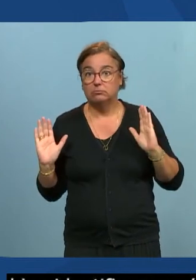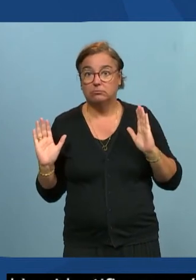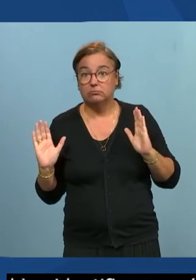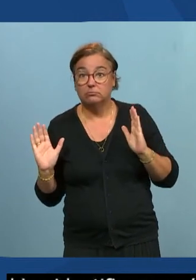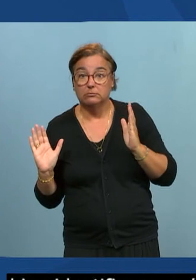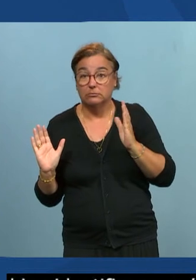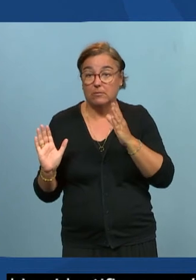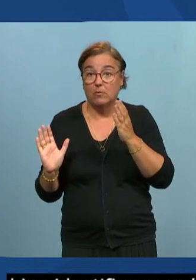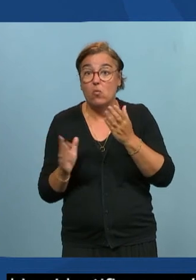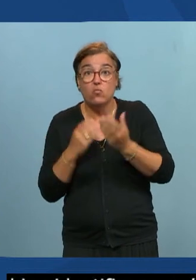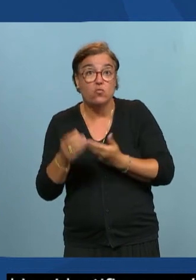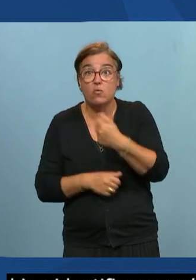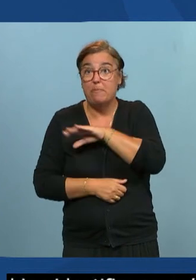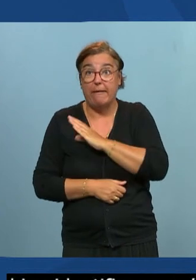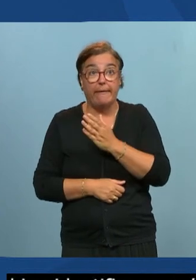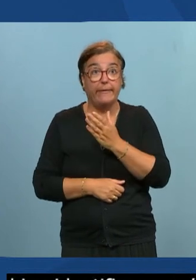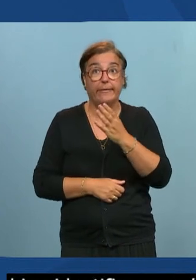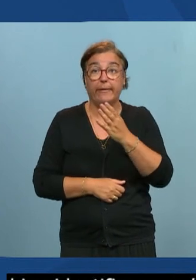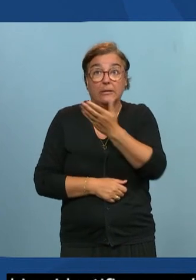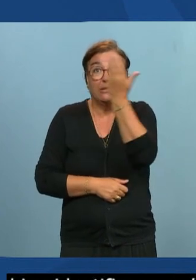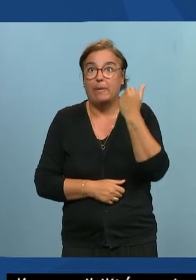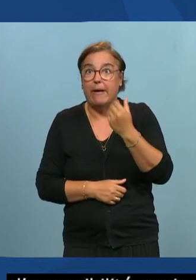ce serait mieux et plus accessible donc